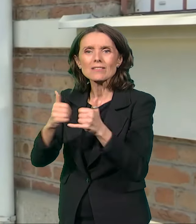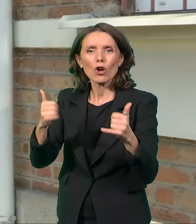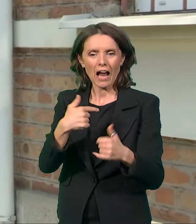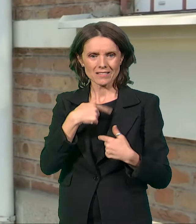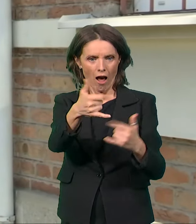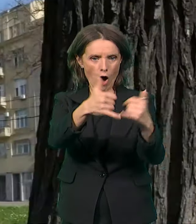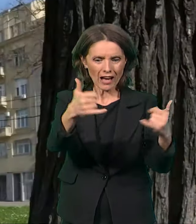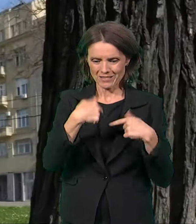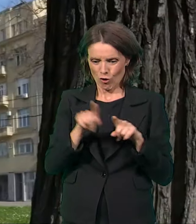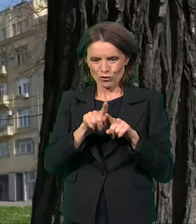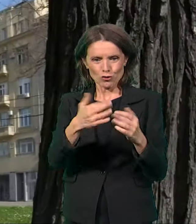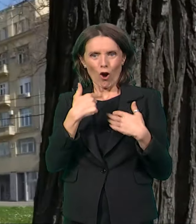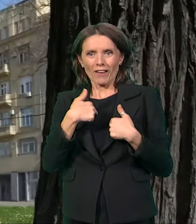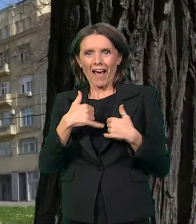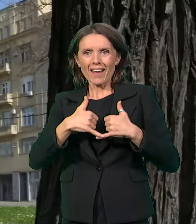su se doselili.